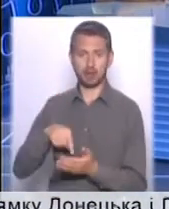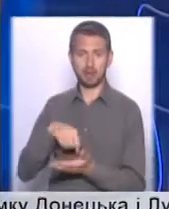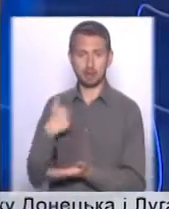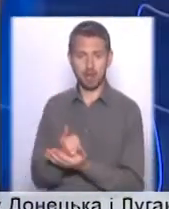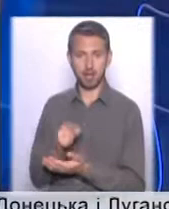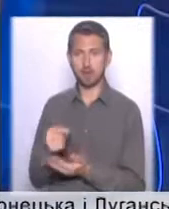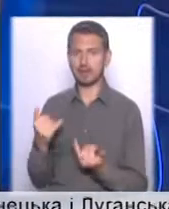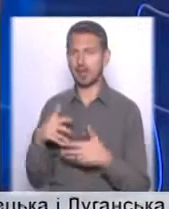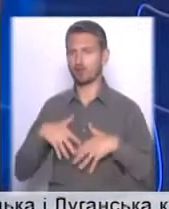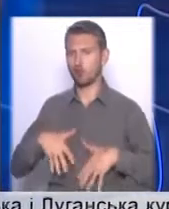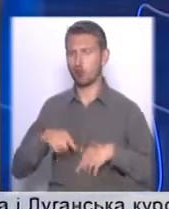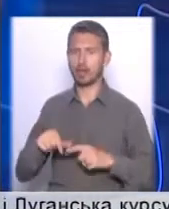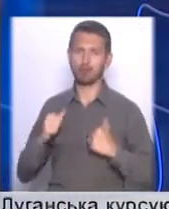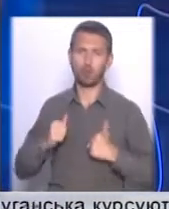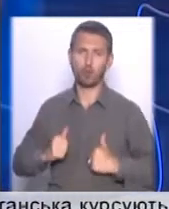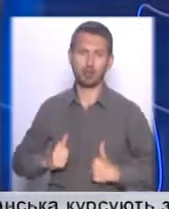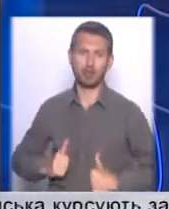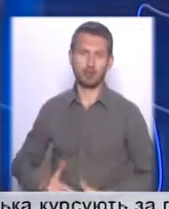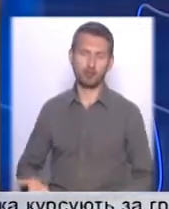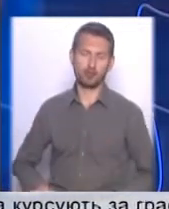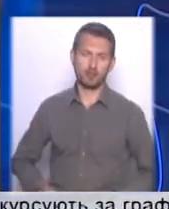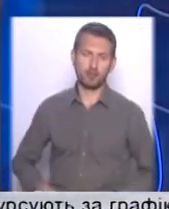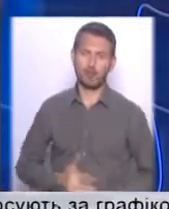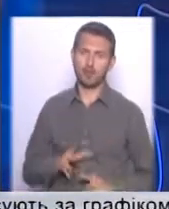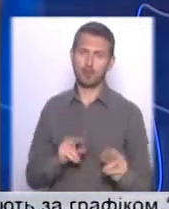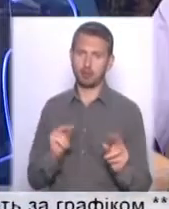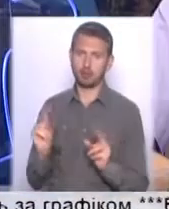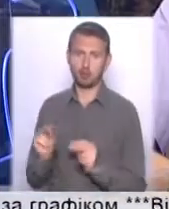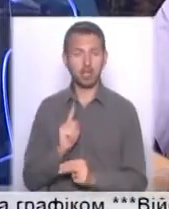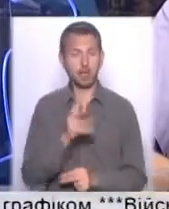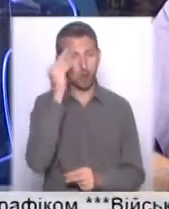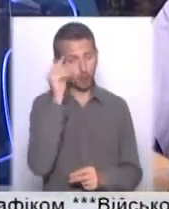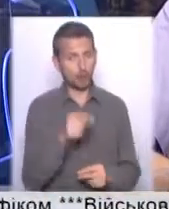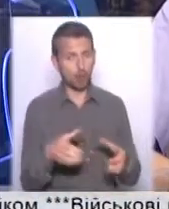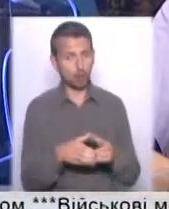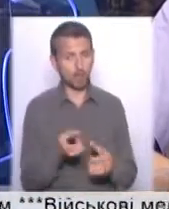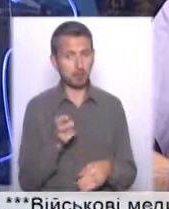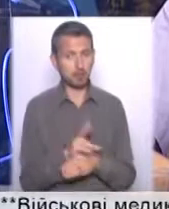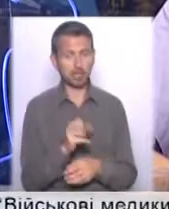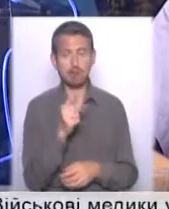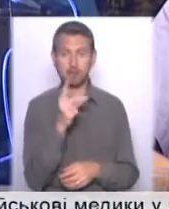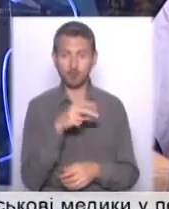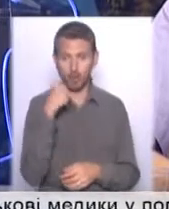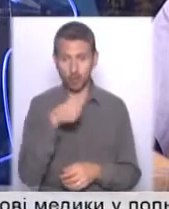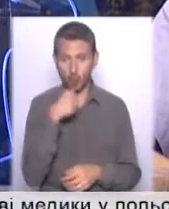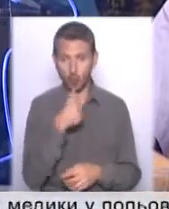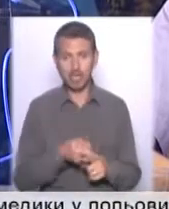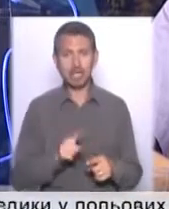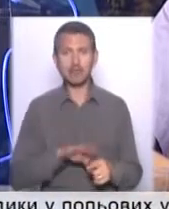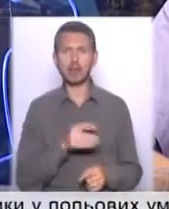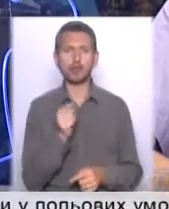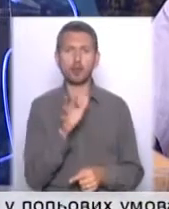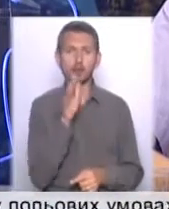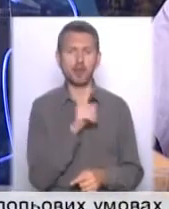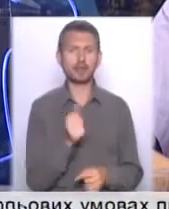я знаю, в Грузії, там спокійно сенько собі живе. Але ж ви врахуєте, що ця команда прийшла на півтори роки. Тобто це не тей час,